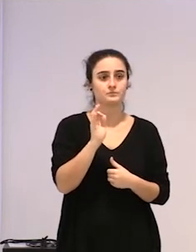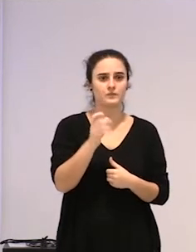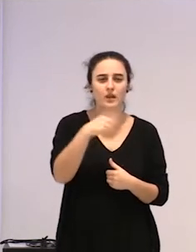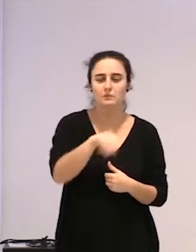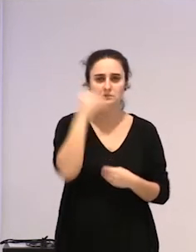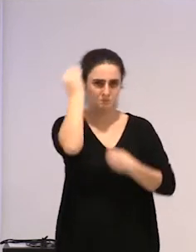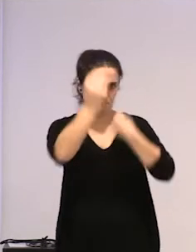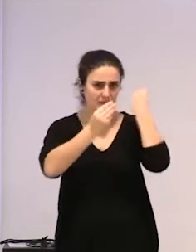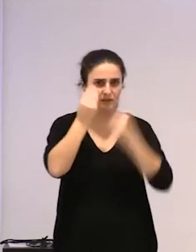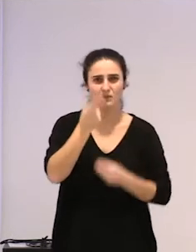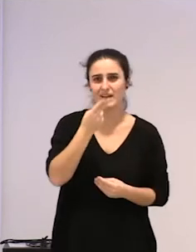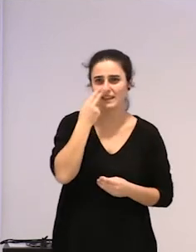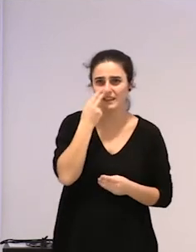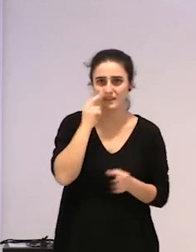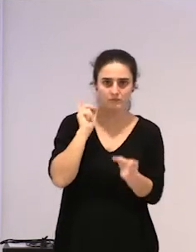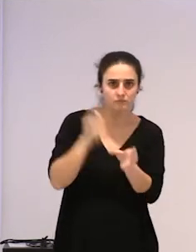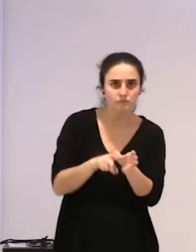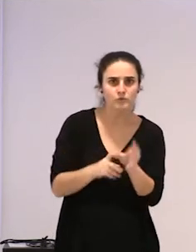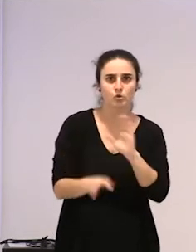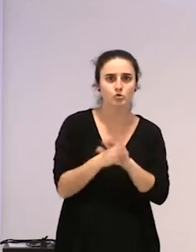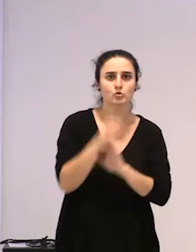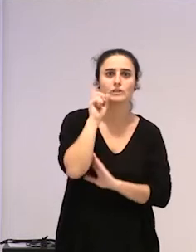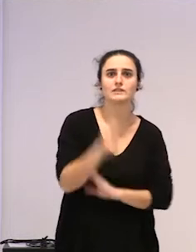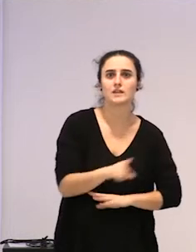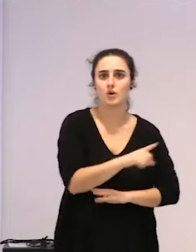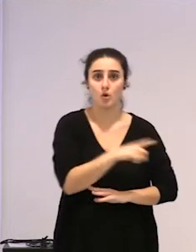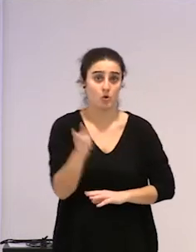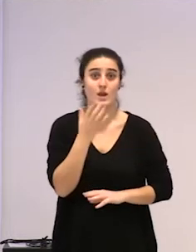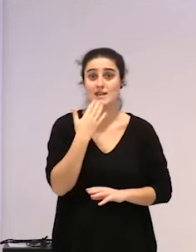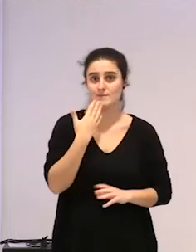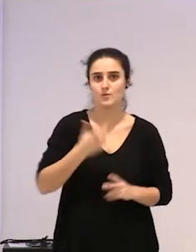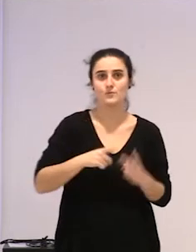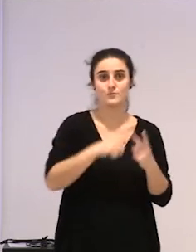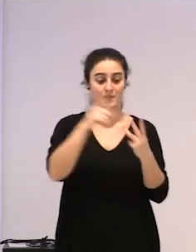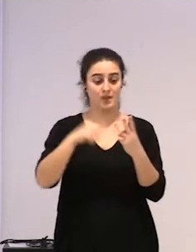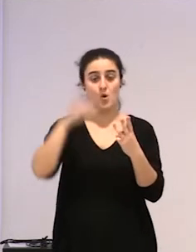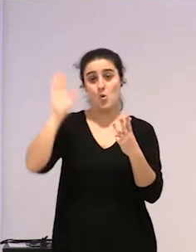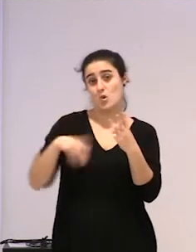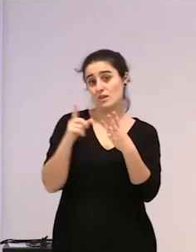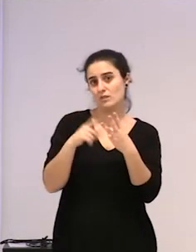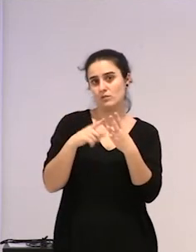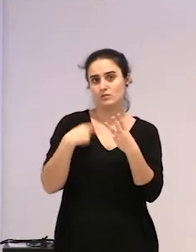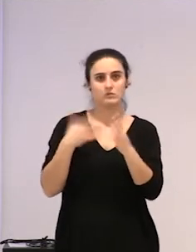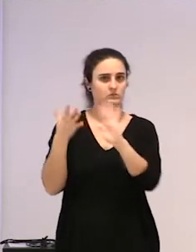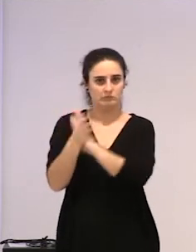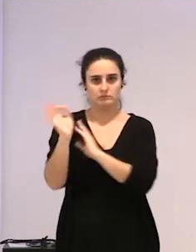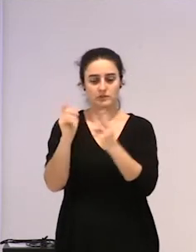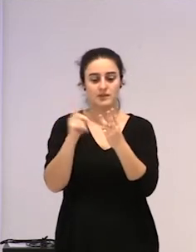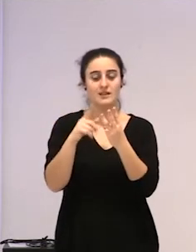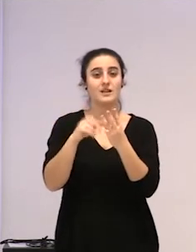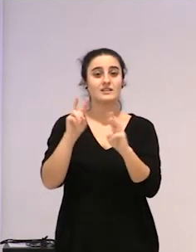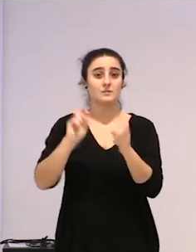interesgarria, da, beraiek nahi izan dute hortan mantendu, ez aterako, eta azkenik, baina, bueno, hori ez dutaz alduko, eta azkenik